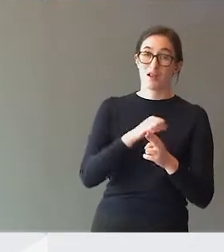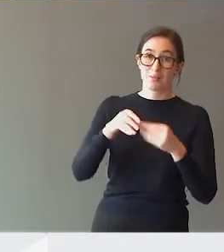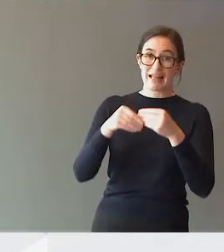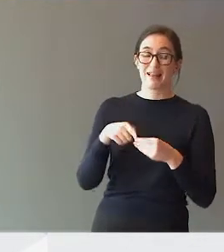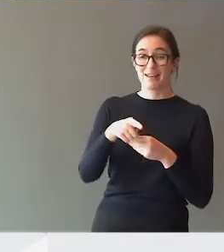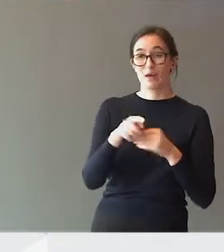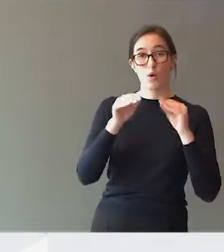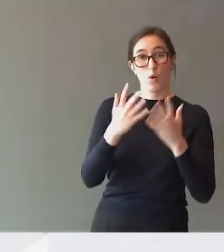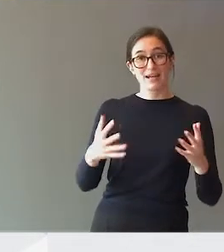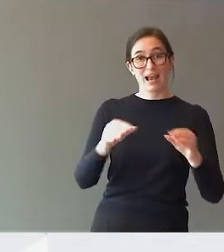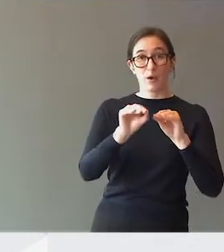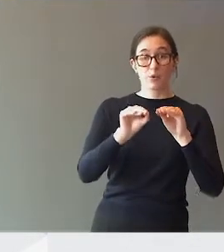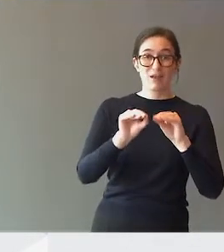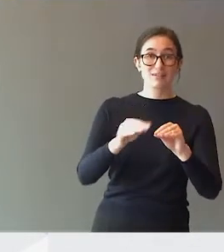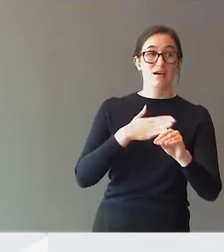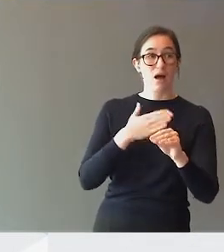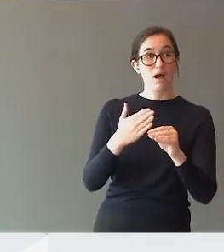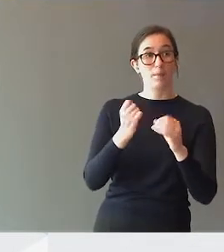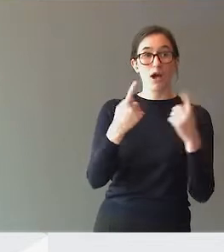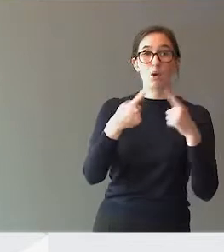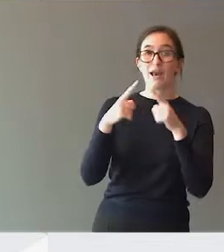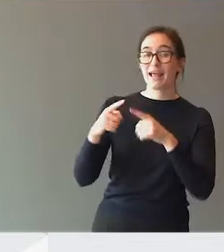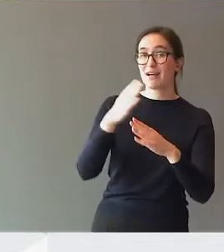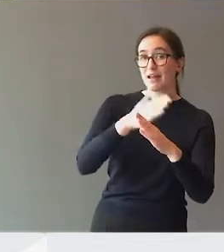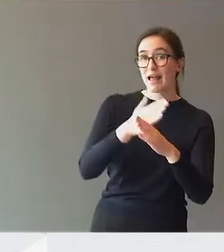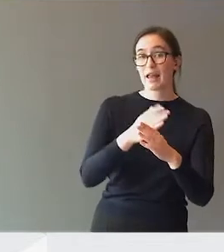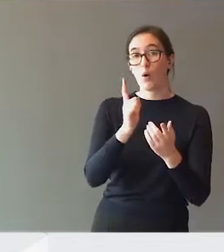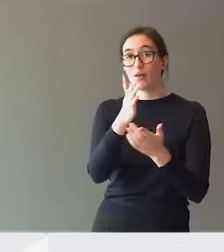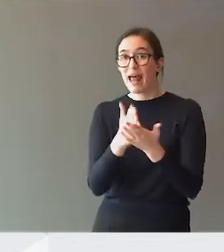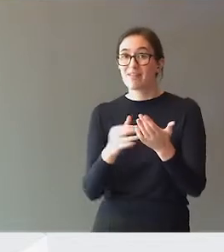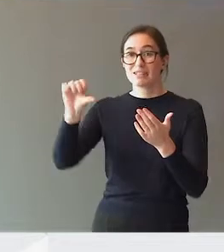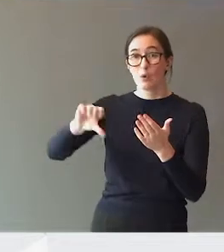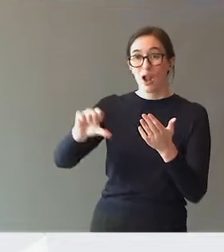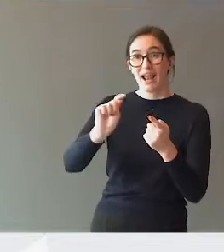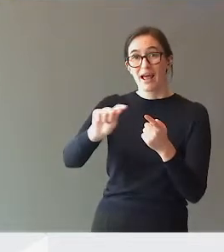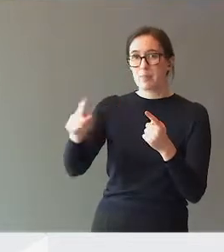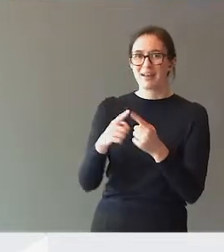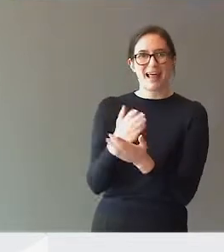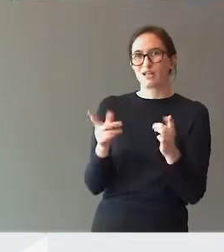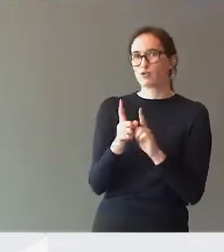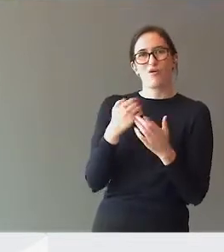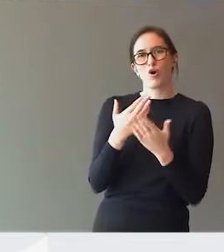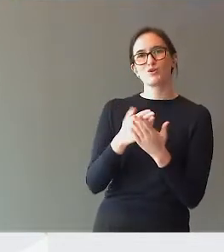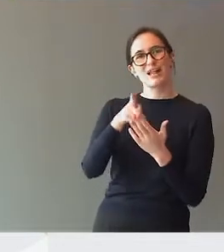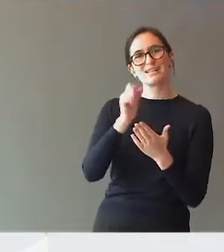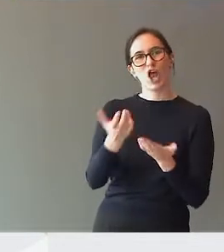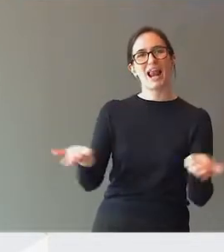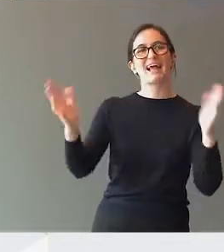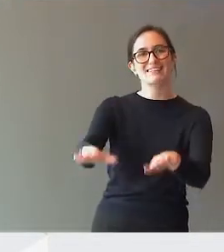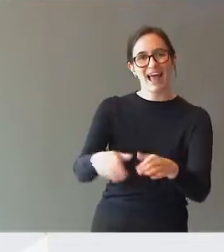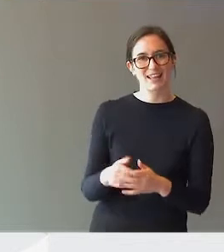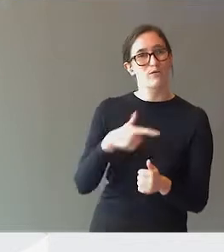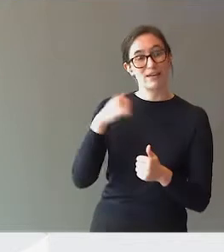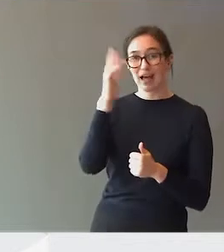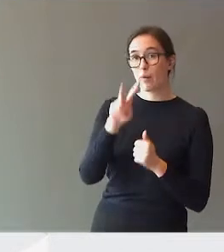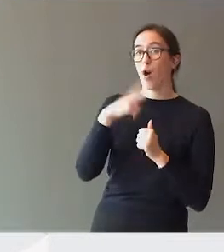ulike kvaliteter og til dels dårlige og enda til gode å høre at noen foreslår å legge ned en for å si det sånn. Det er andre tiltak man tenker. Så er